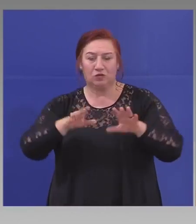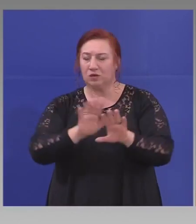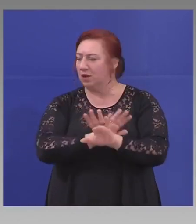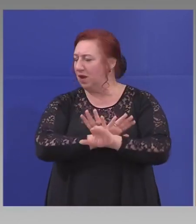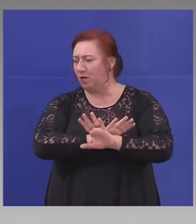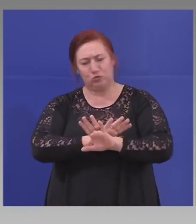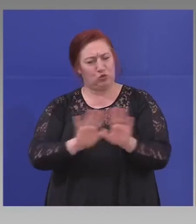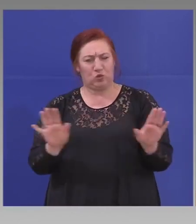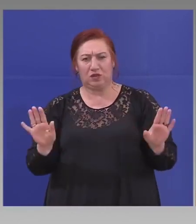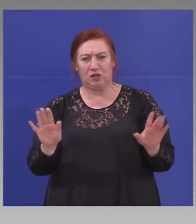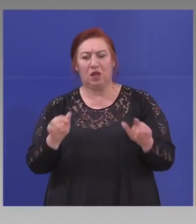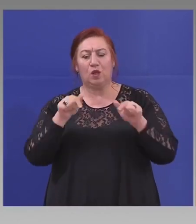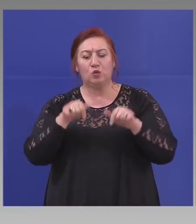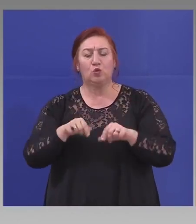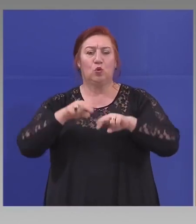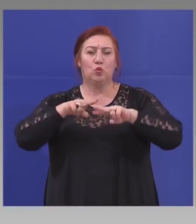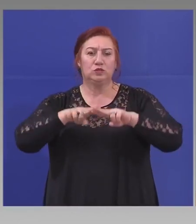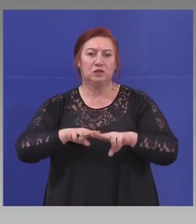мерките за